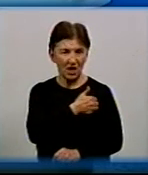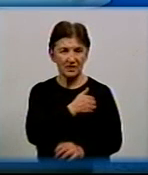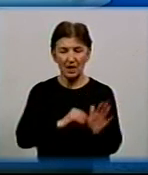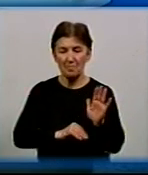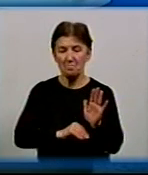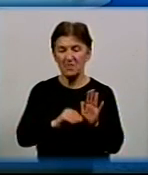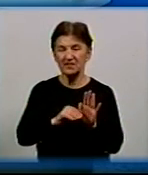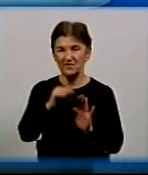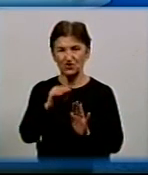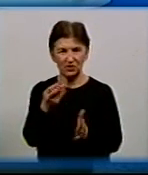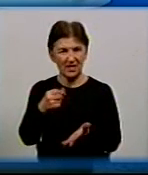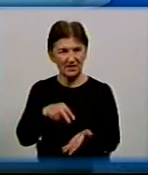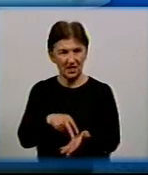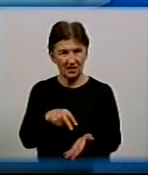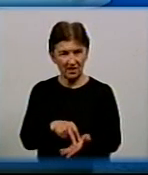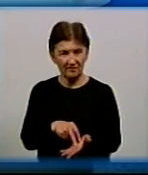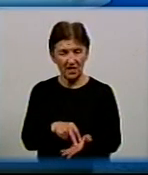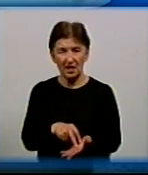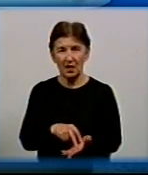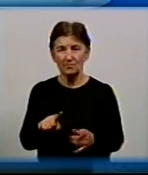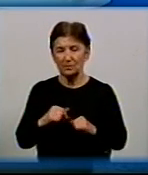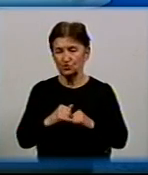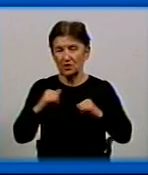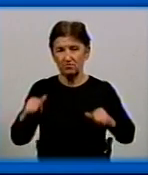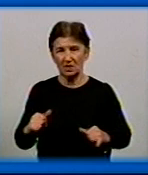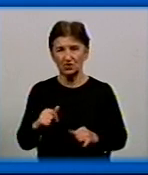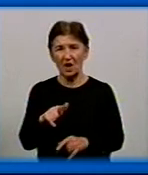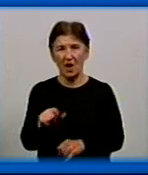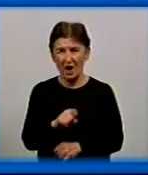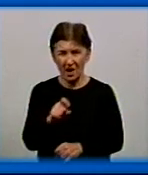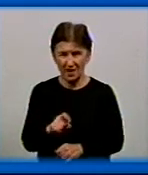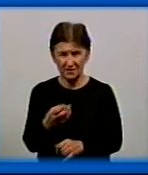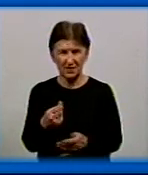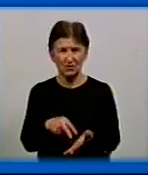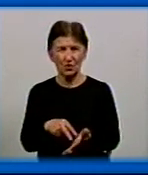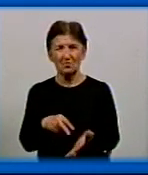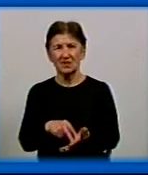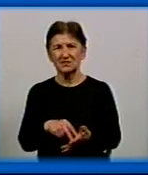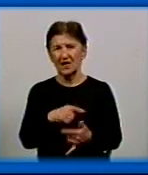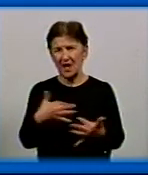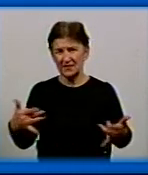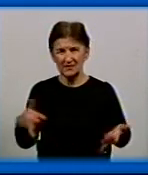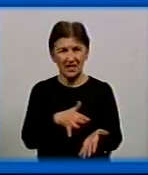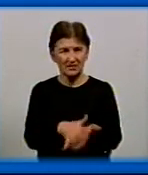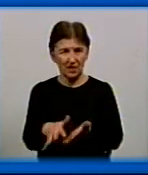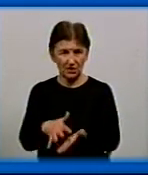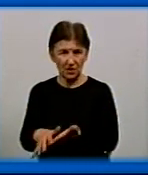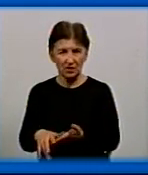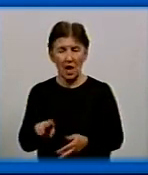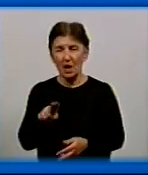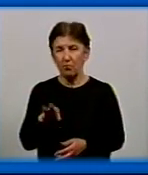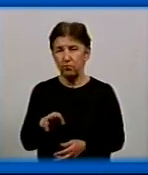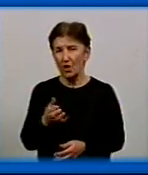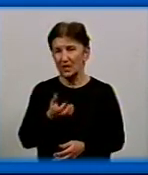тарифи, і мотивуючи це збільшенням вартості газу, пальномастиліх матеріалів, іншими статтями витрат. Якщо по теплоенергетику